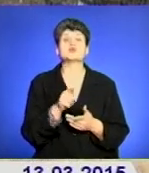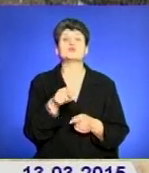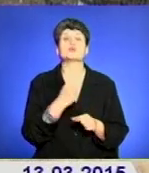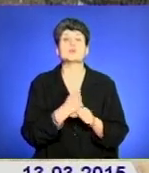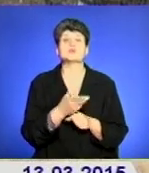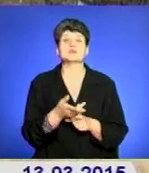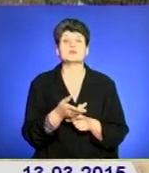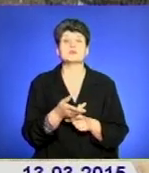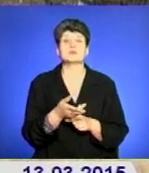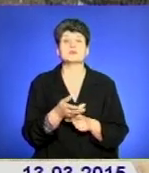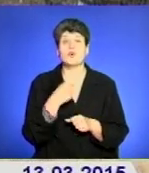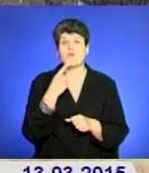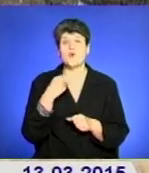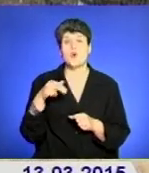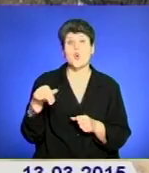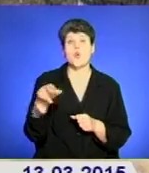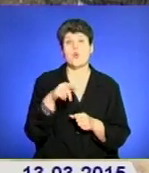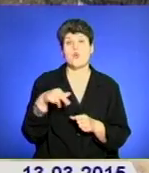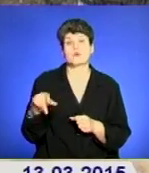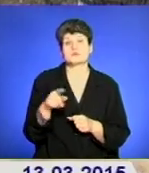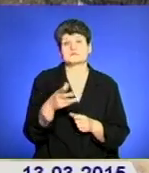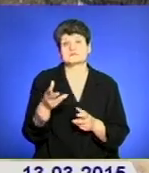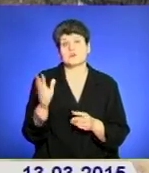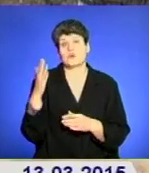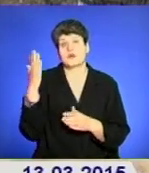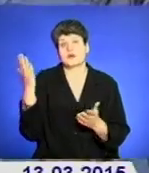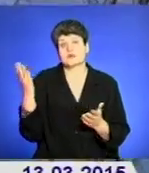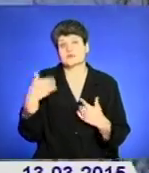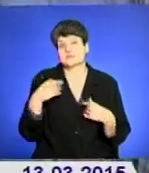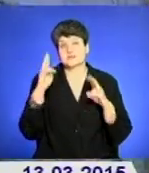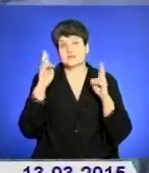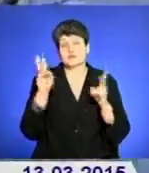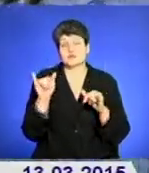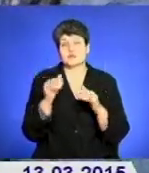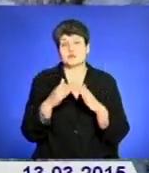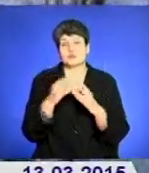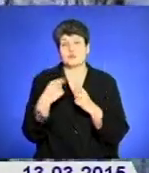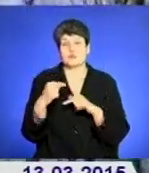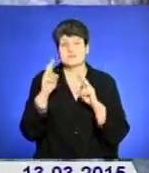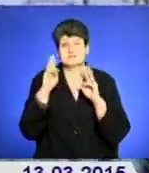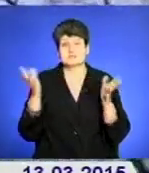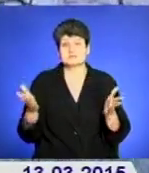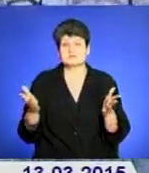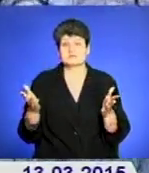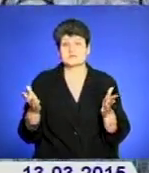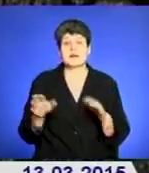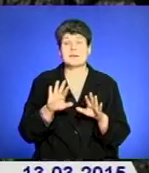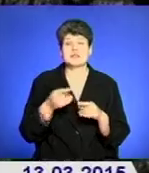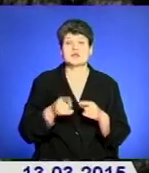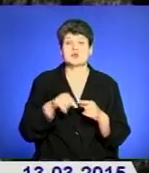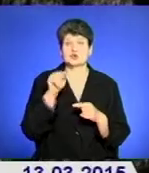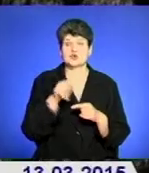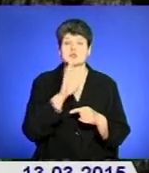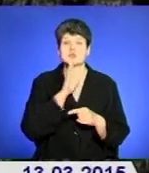вона тут робить. Вона каже, ходить, гуляє, і що вона заблудилася, не може потрапити додому. Після чого дана